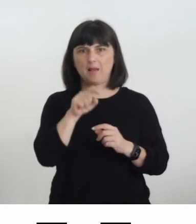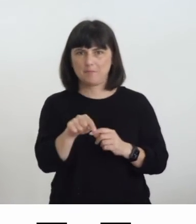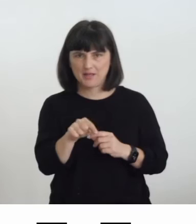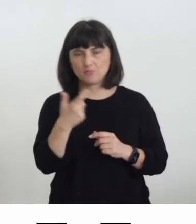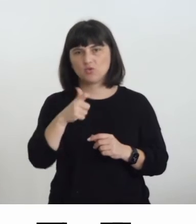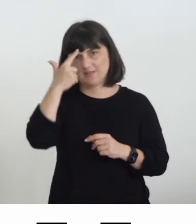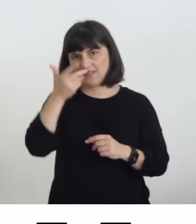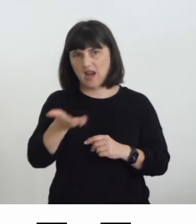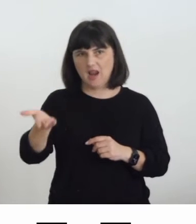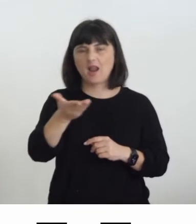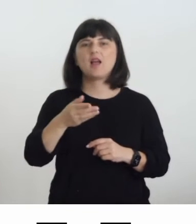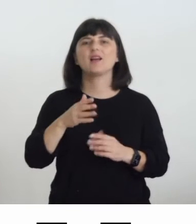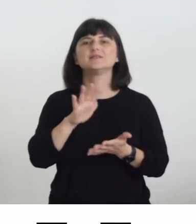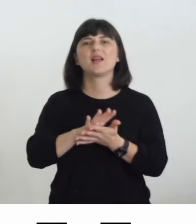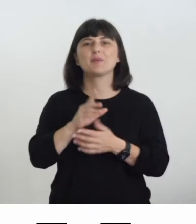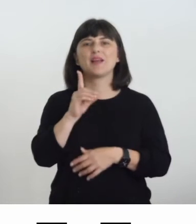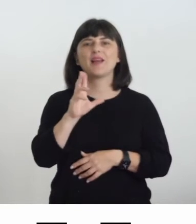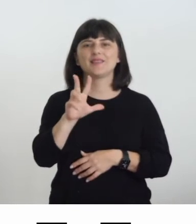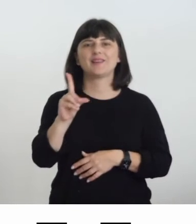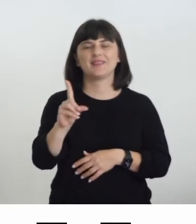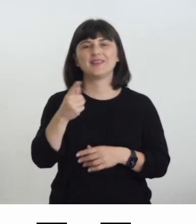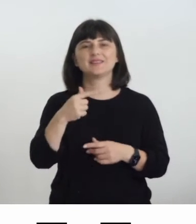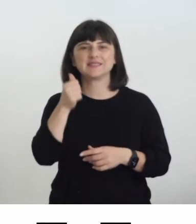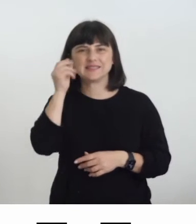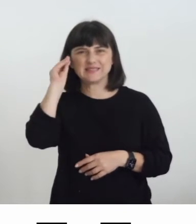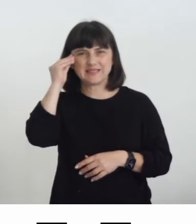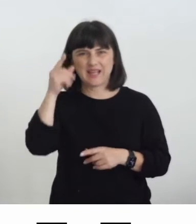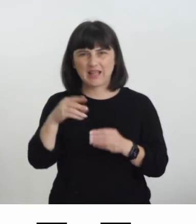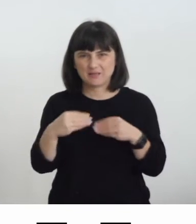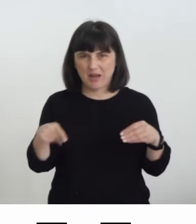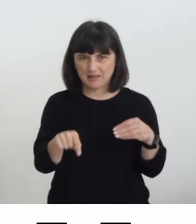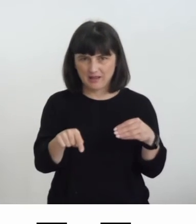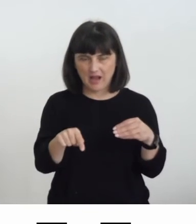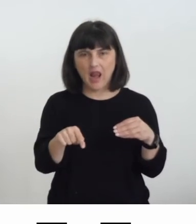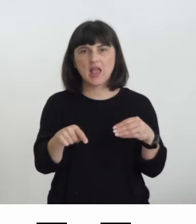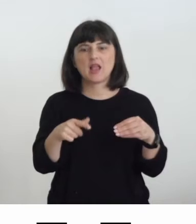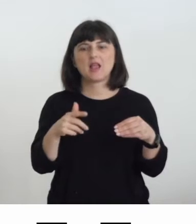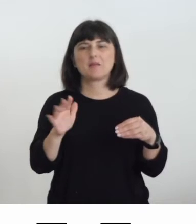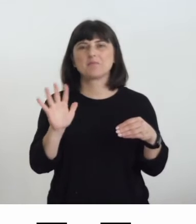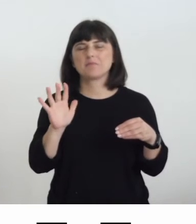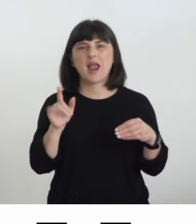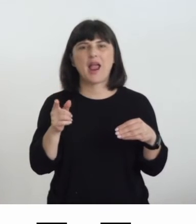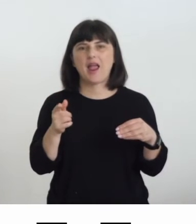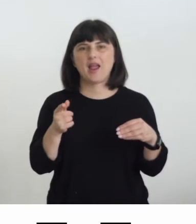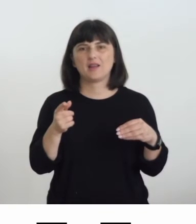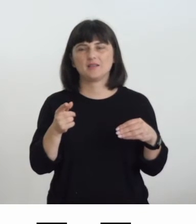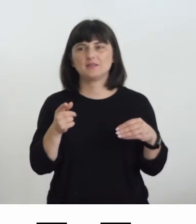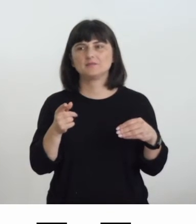stampe di materiali sintetici dove la temperatura non è significativa